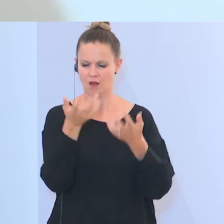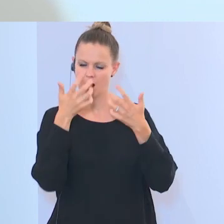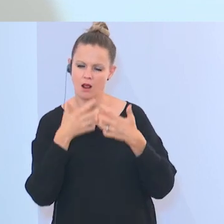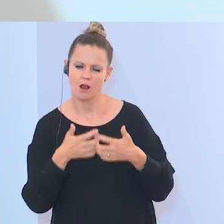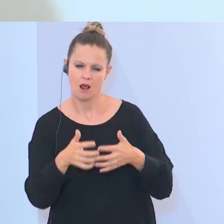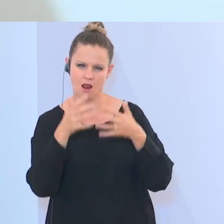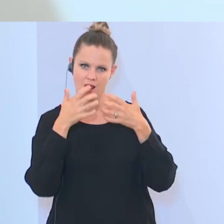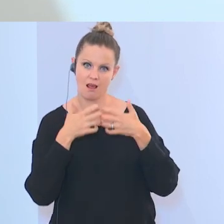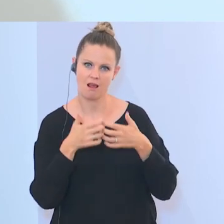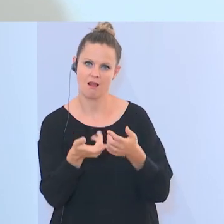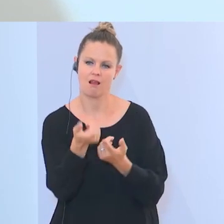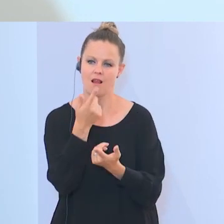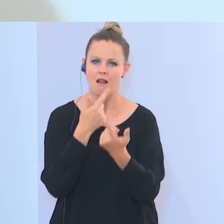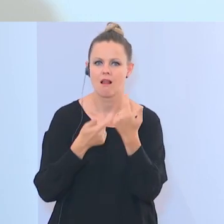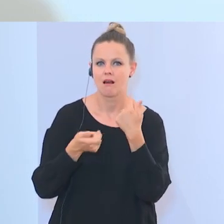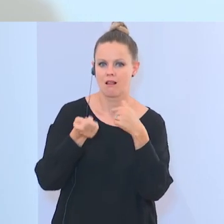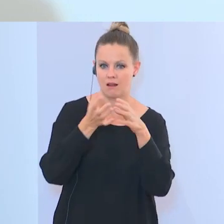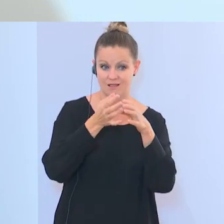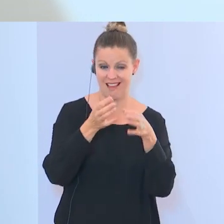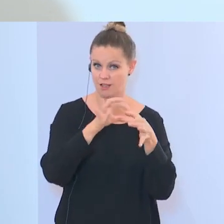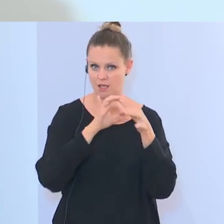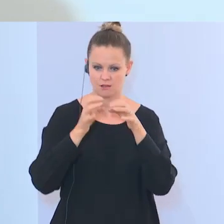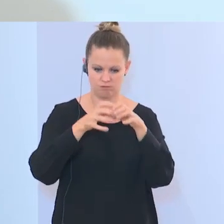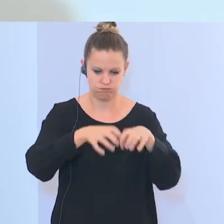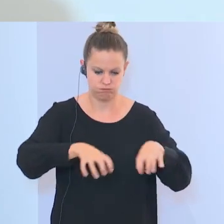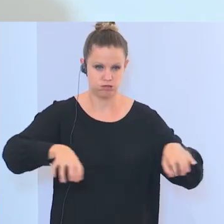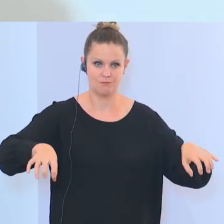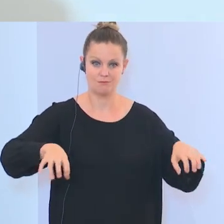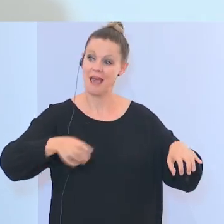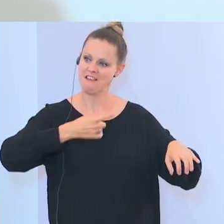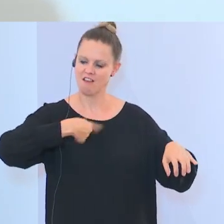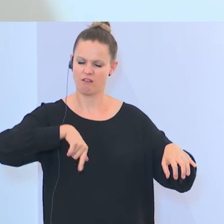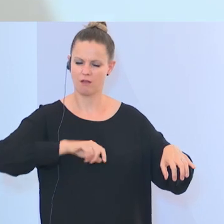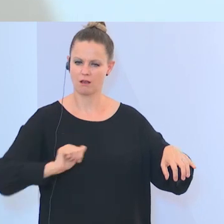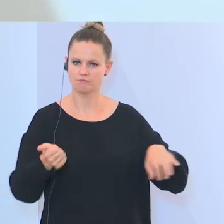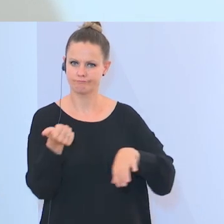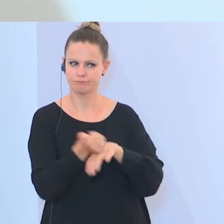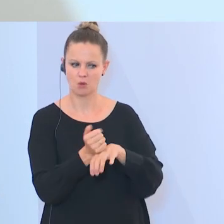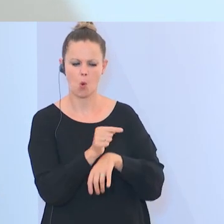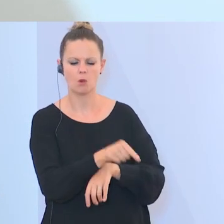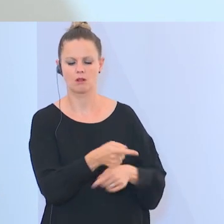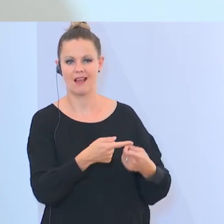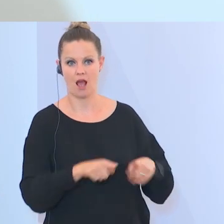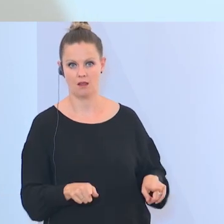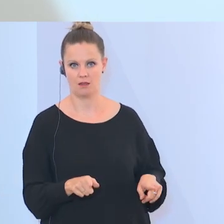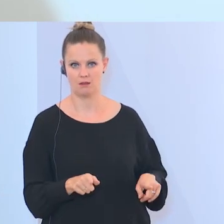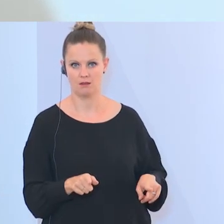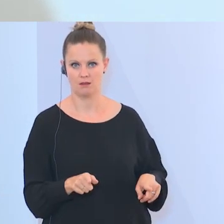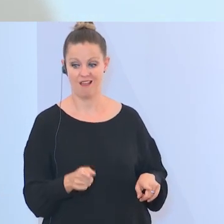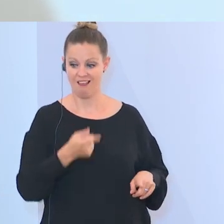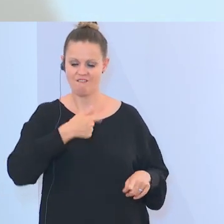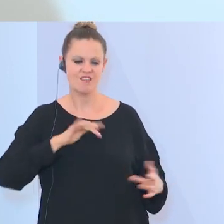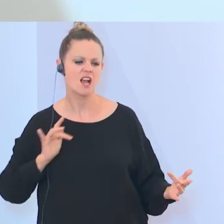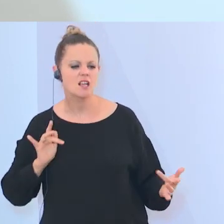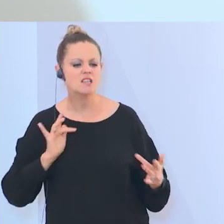das Narrativ wir und die anderen oder sogar wir gegen die anderen.